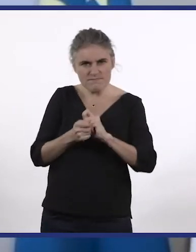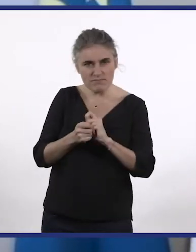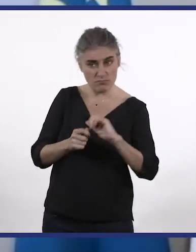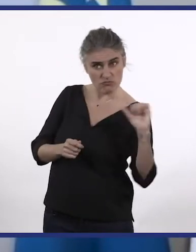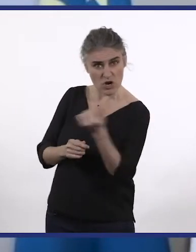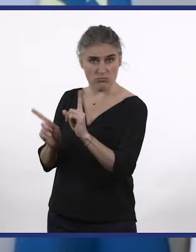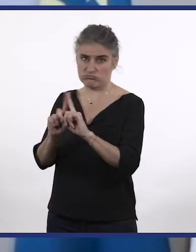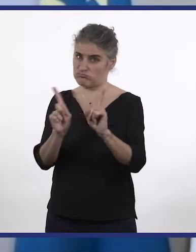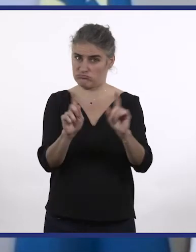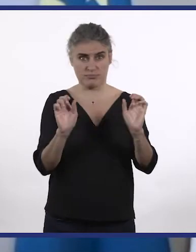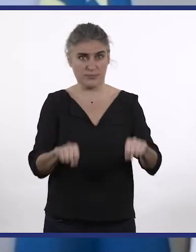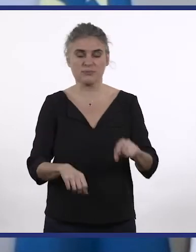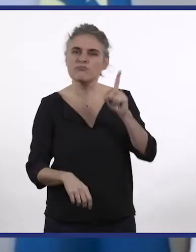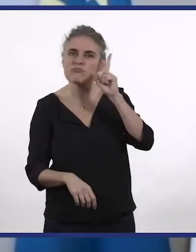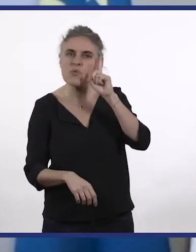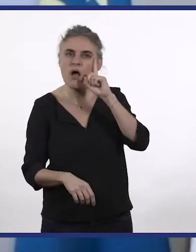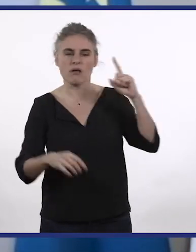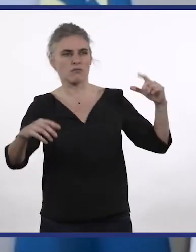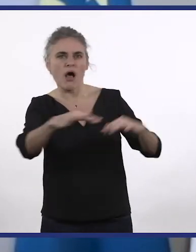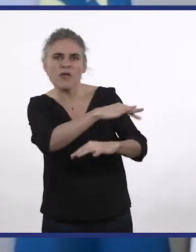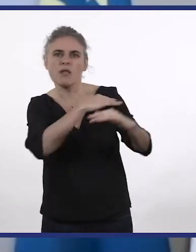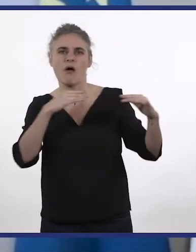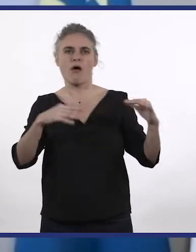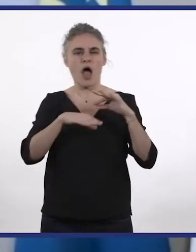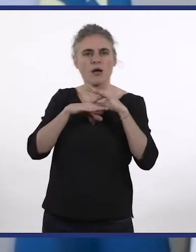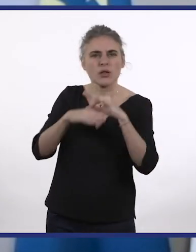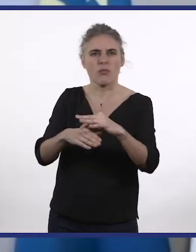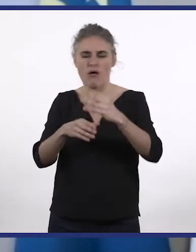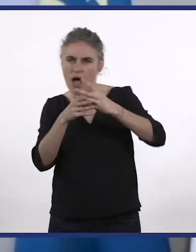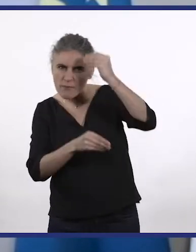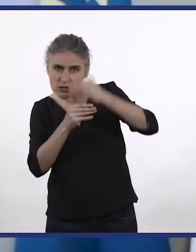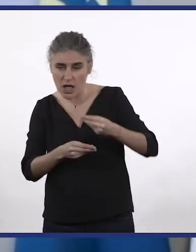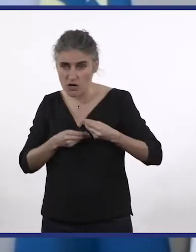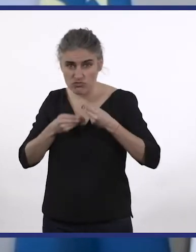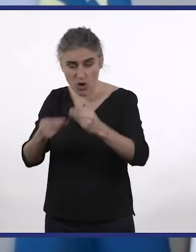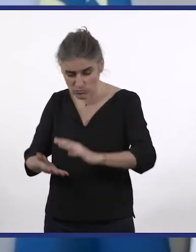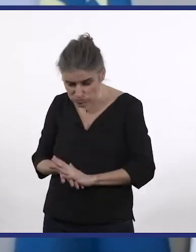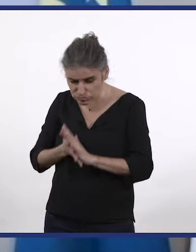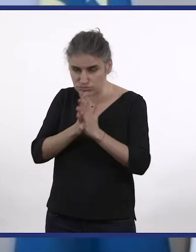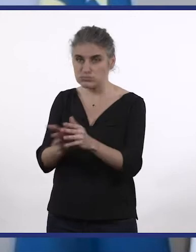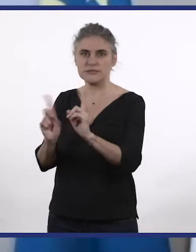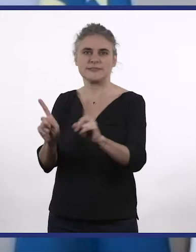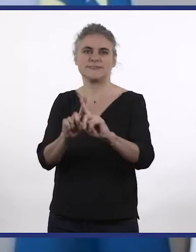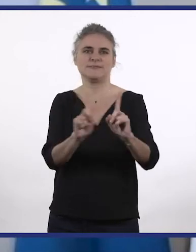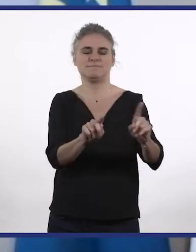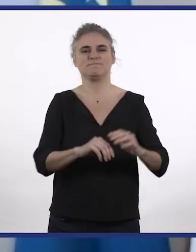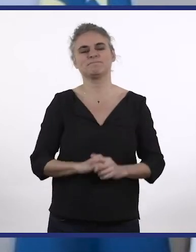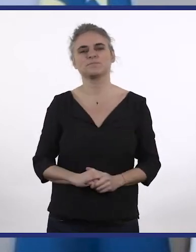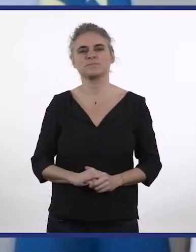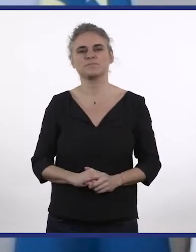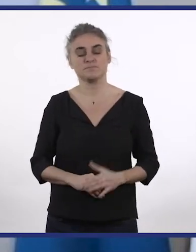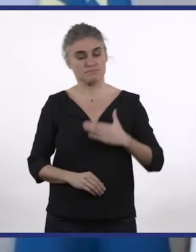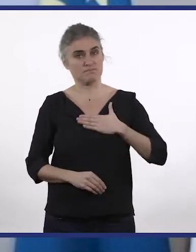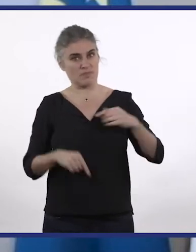pour tous, du fait du rôle fondamental joué par l'environnement, l'accompagnement et l'apprentissage dans le développement des capacités.